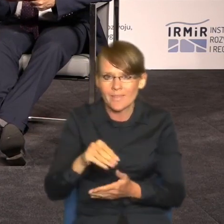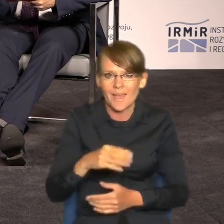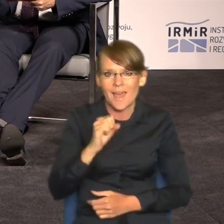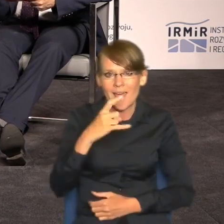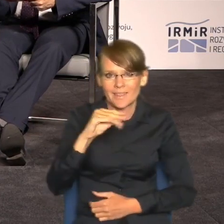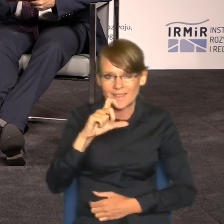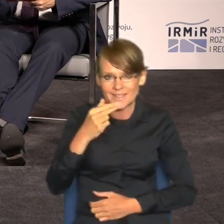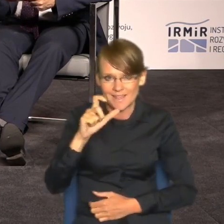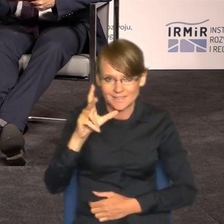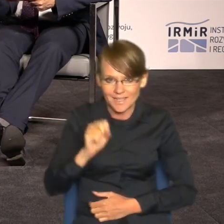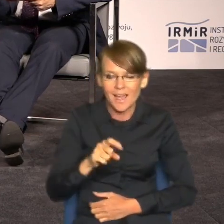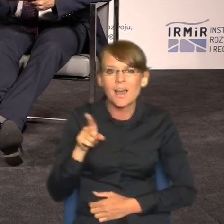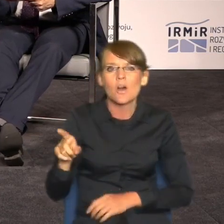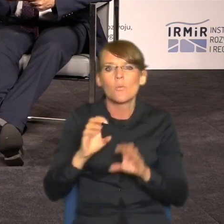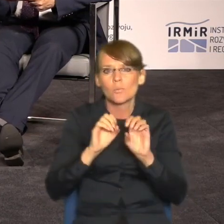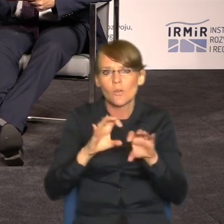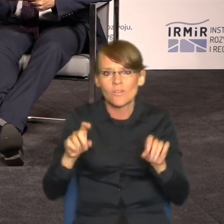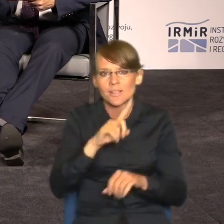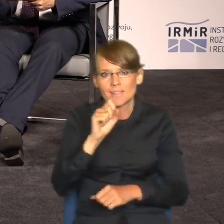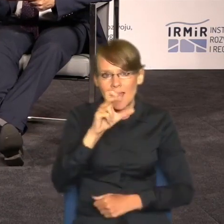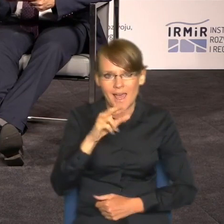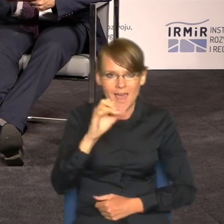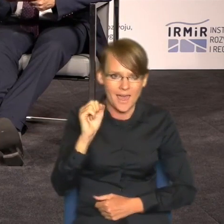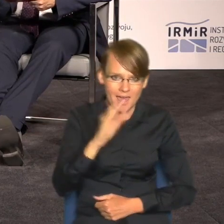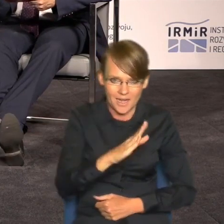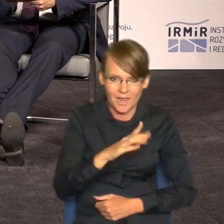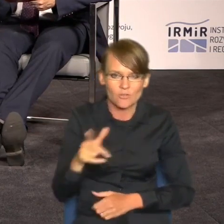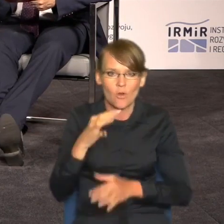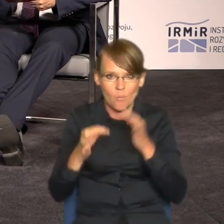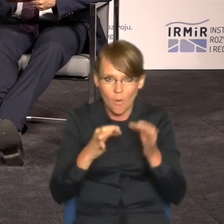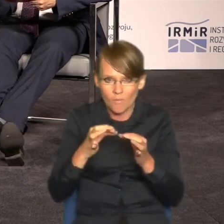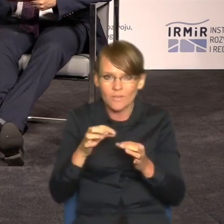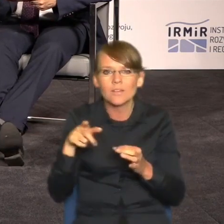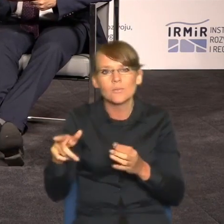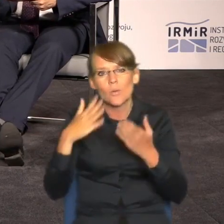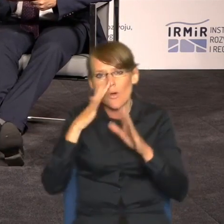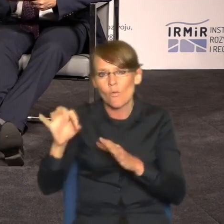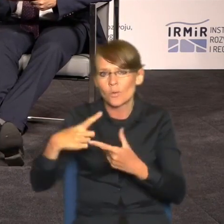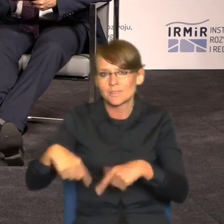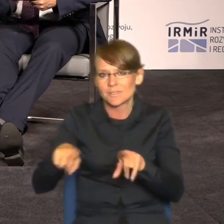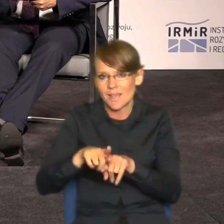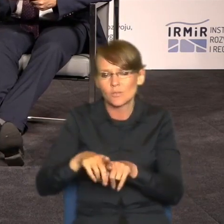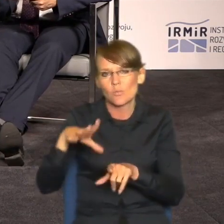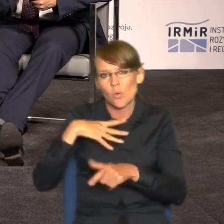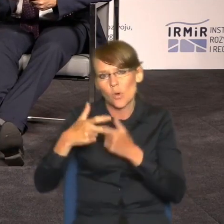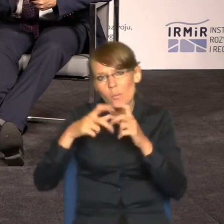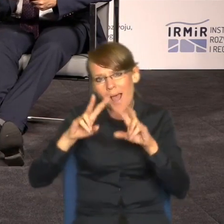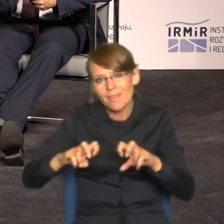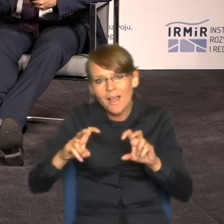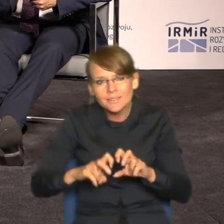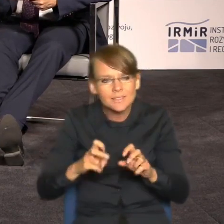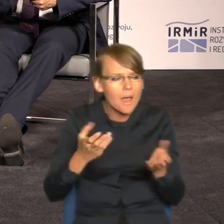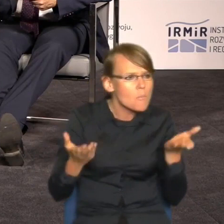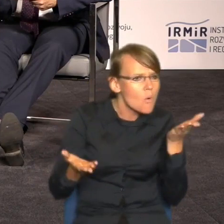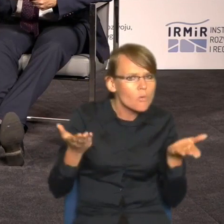mówił pan profesor Iga Zachariasz, który przedstawi nam wnioski z przeprowadzonych przez jego zespół analiz porównawczych.